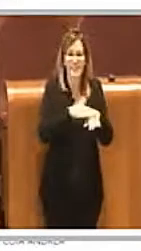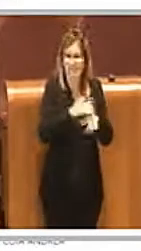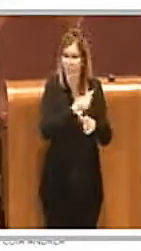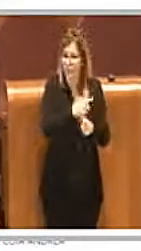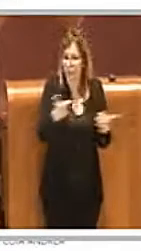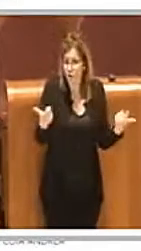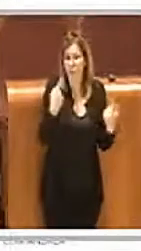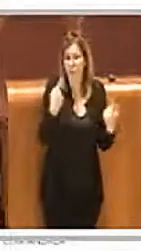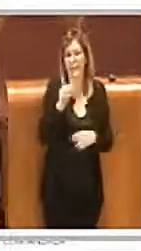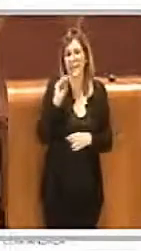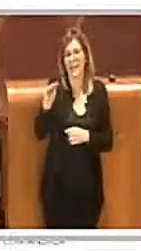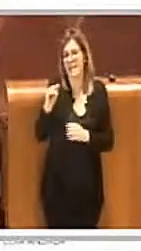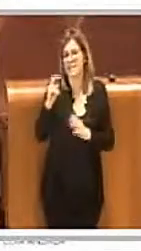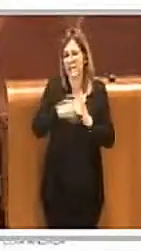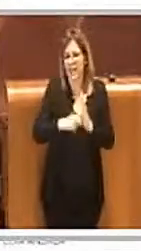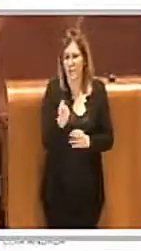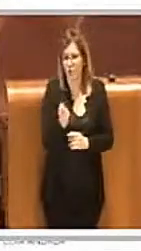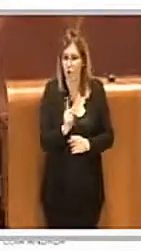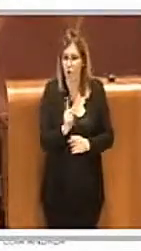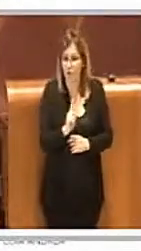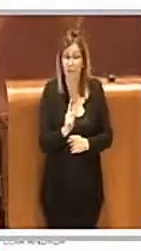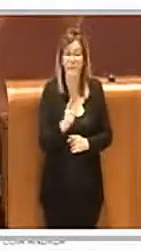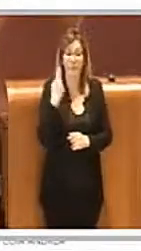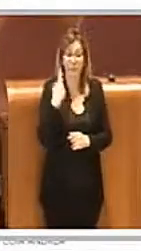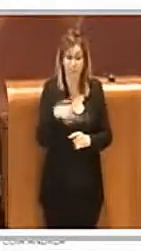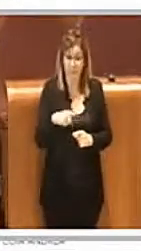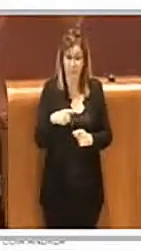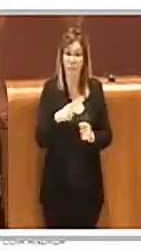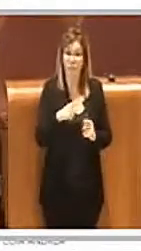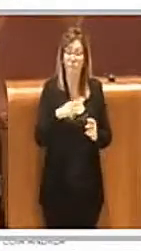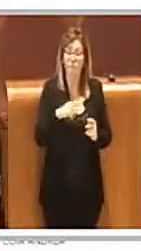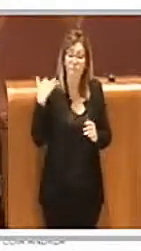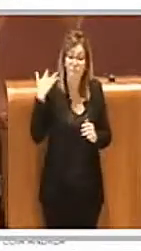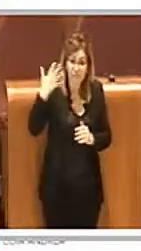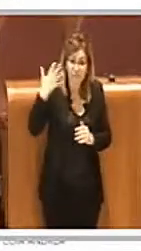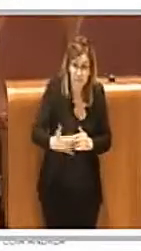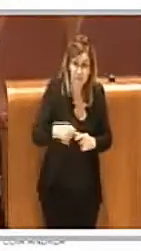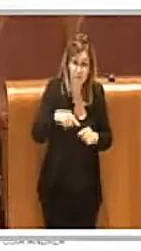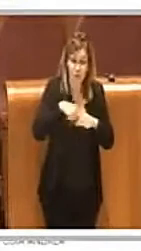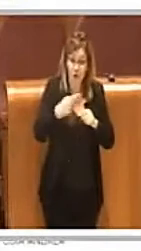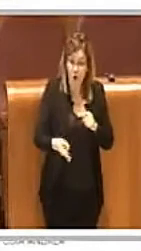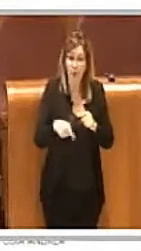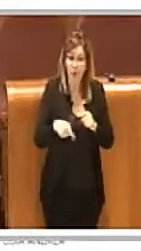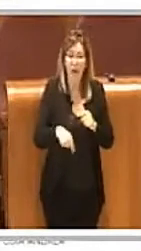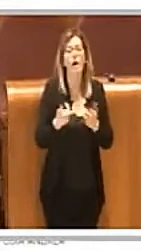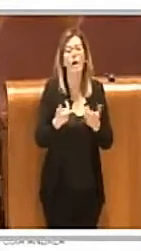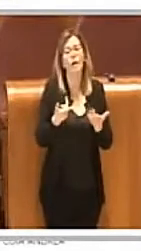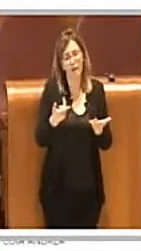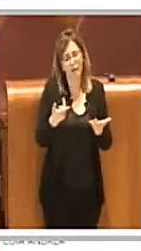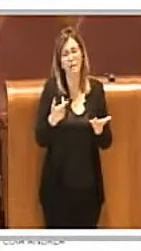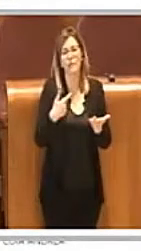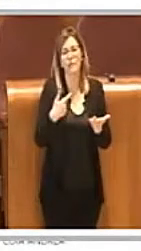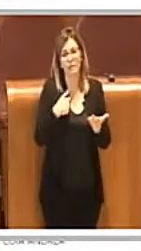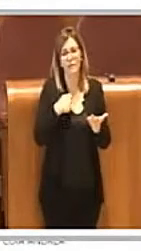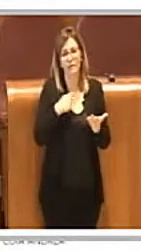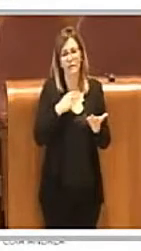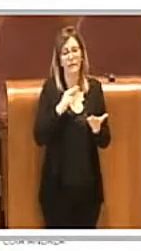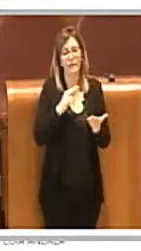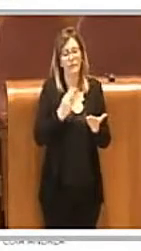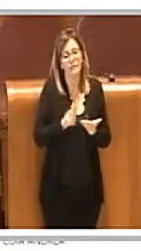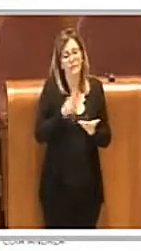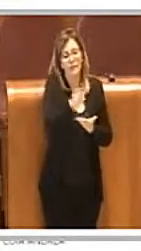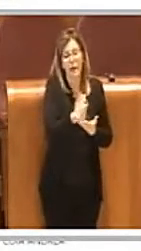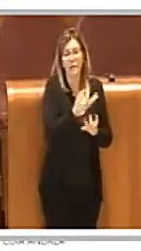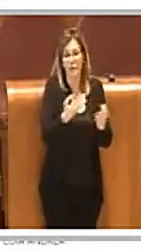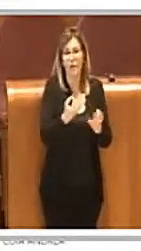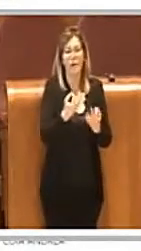quindi tramite, insomma, queste scursus siamo riusciti a rispondere a un'esigenza